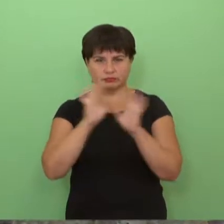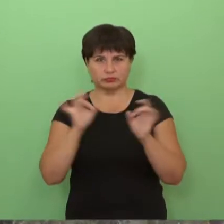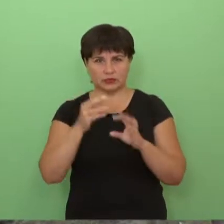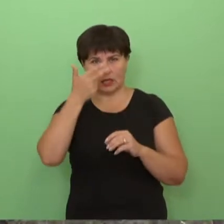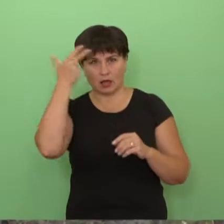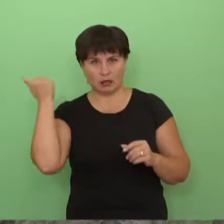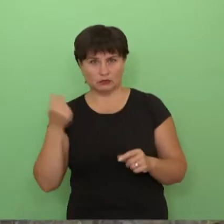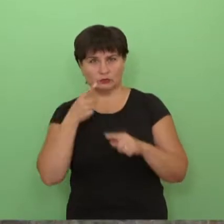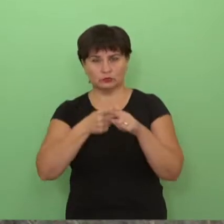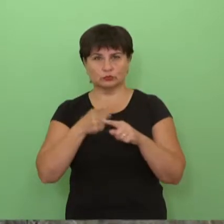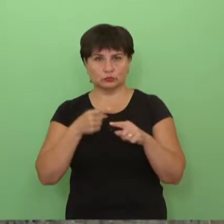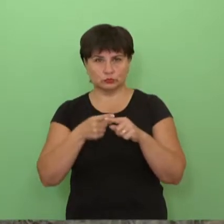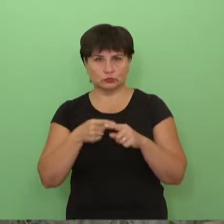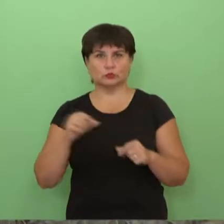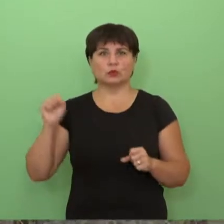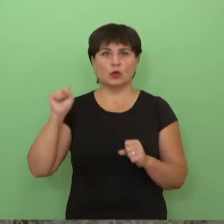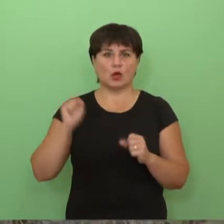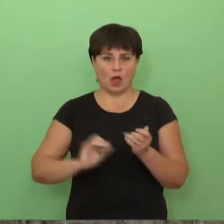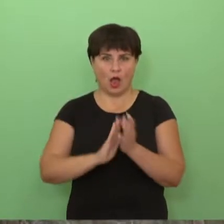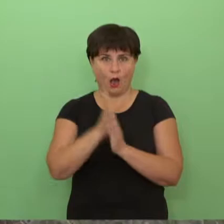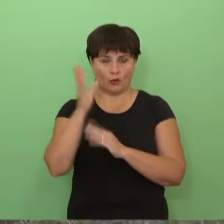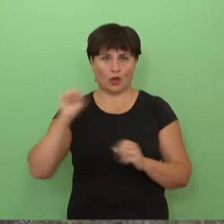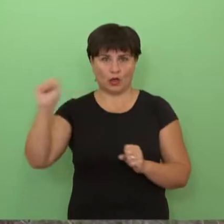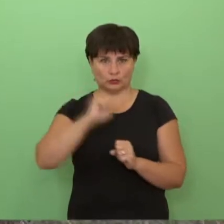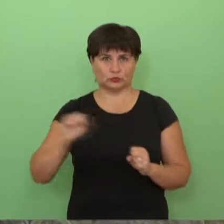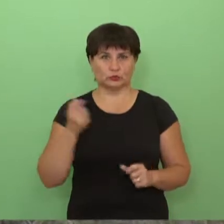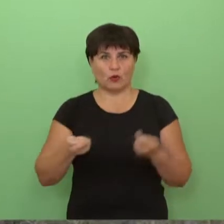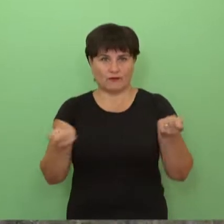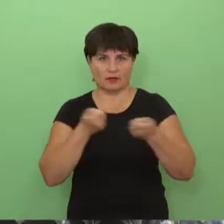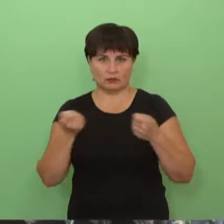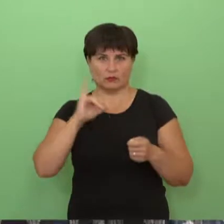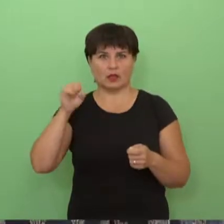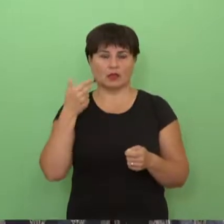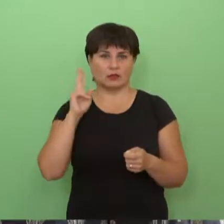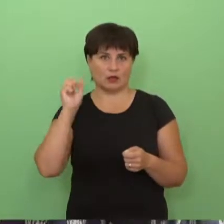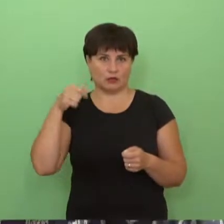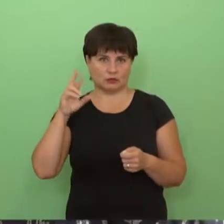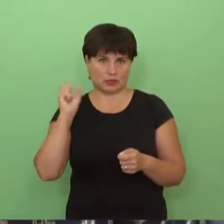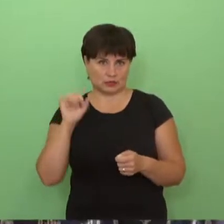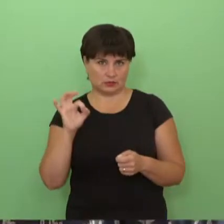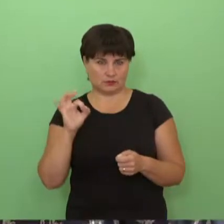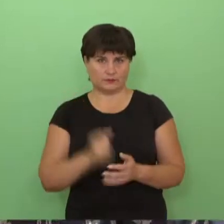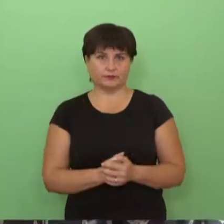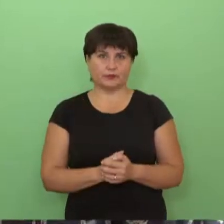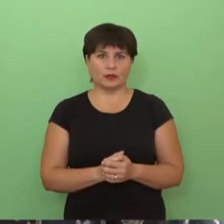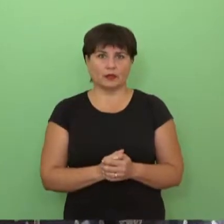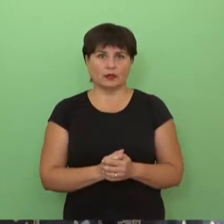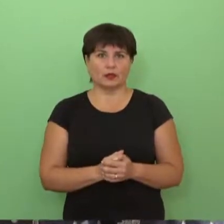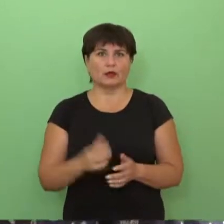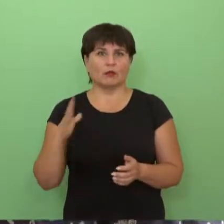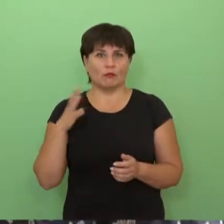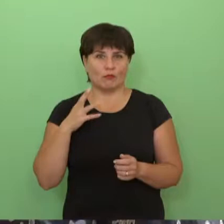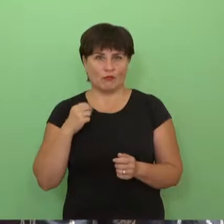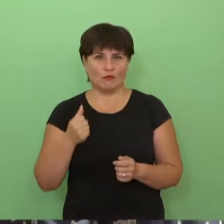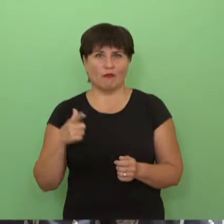augintojų asociacijos administracijos vadovas Ignas Jankauskas. Turėjom lūkesčius dar birželio pradžioje grūdų augintojų